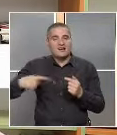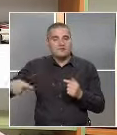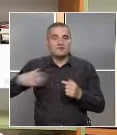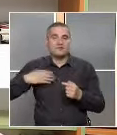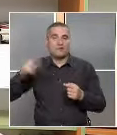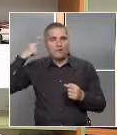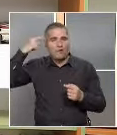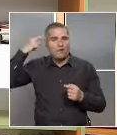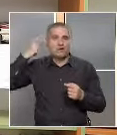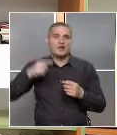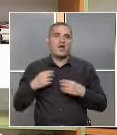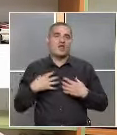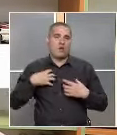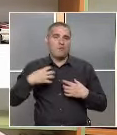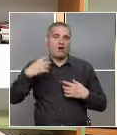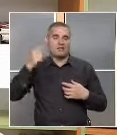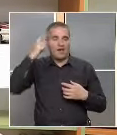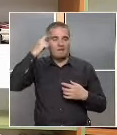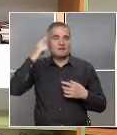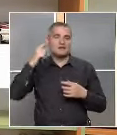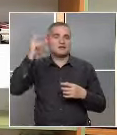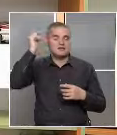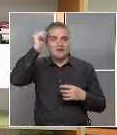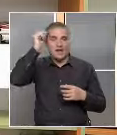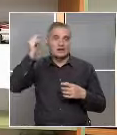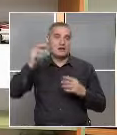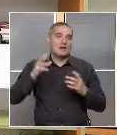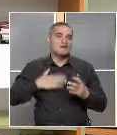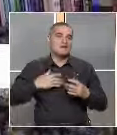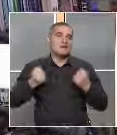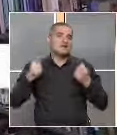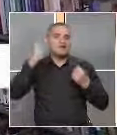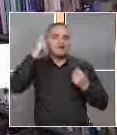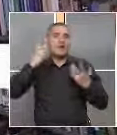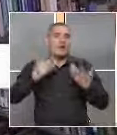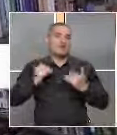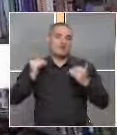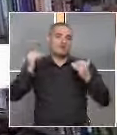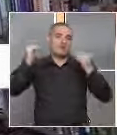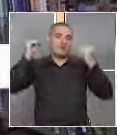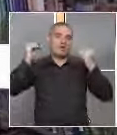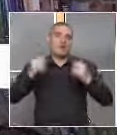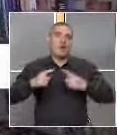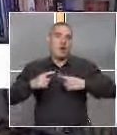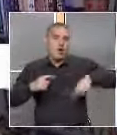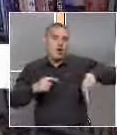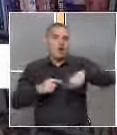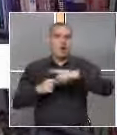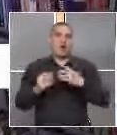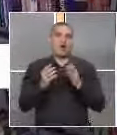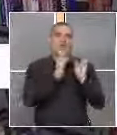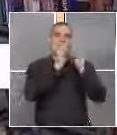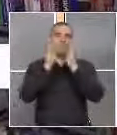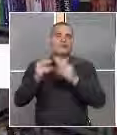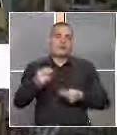речник, за да имат знанията, когато станат голями. Обиколка на библиотеката,